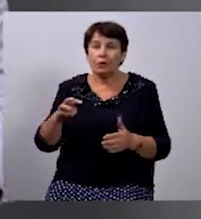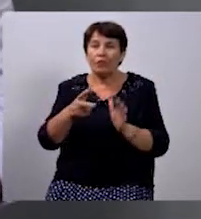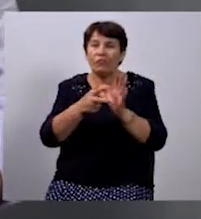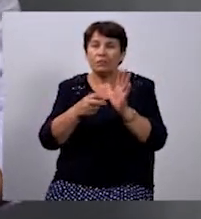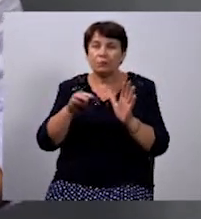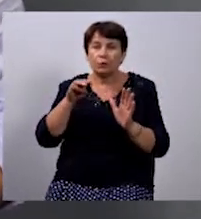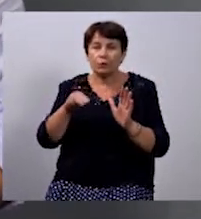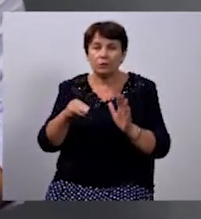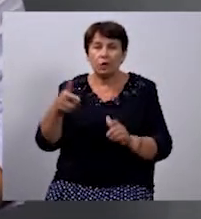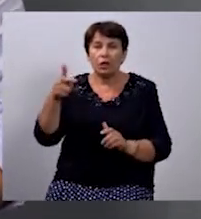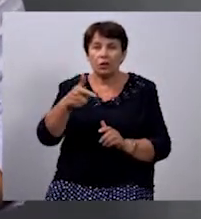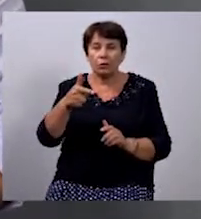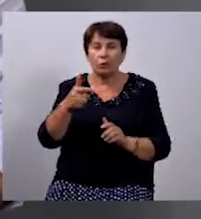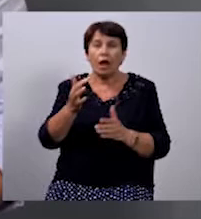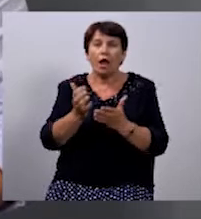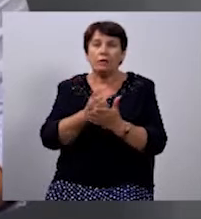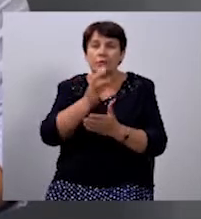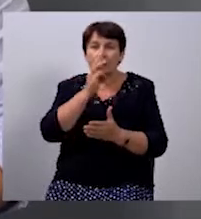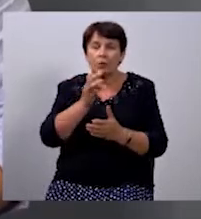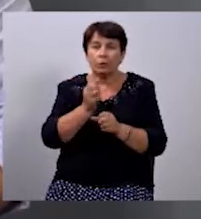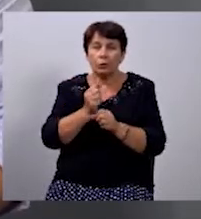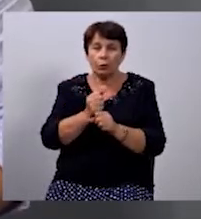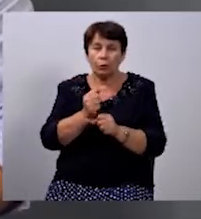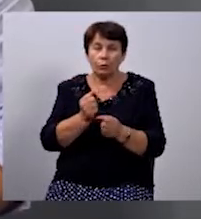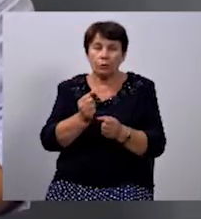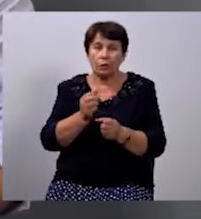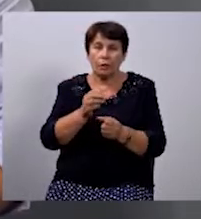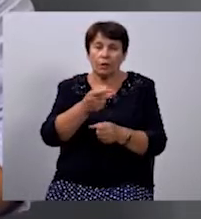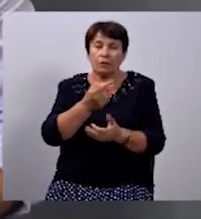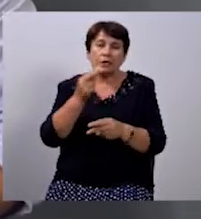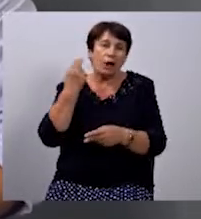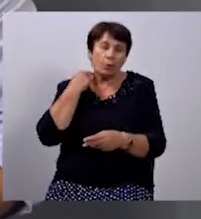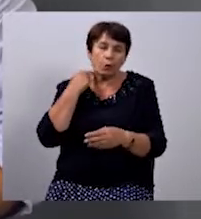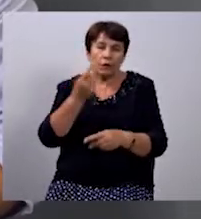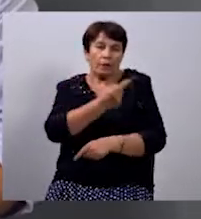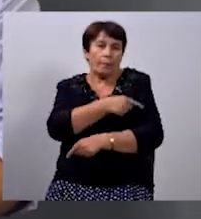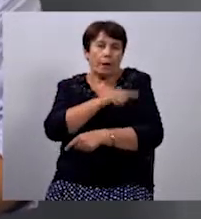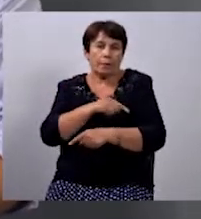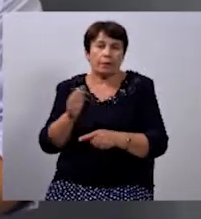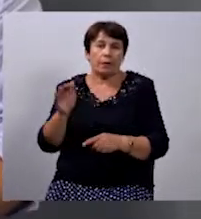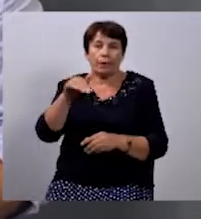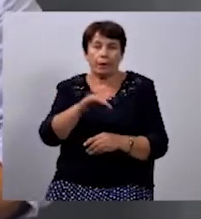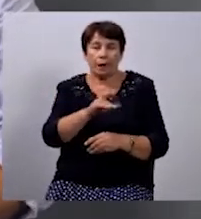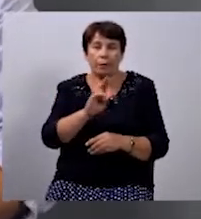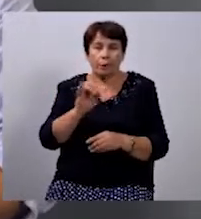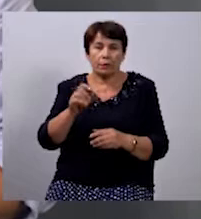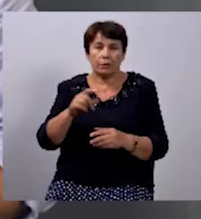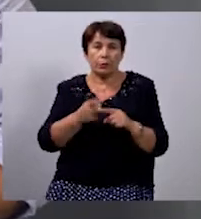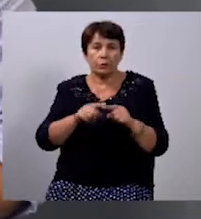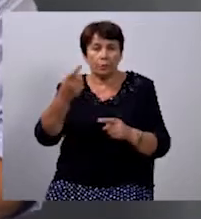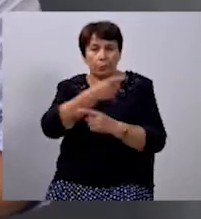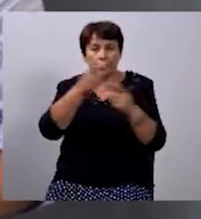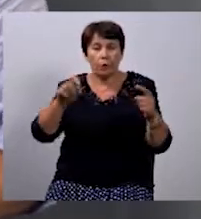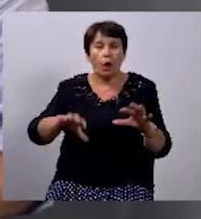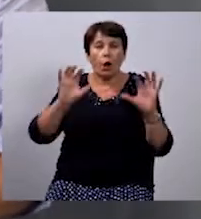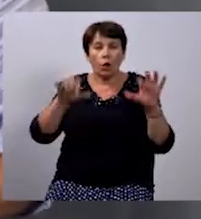тисяч гривень заробітної плати заборгували медпрацівникам на Прикарпатті. Про це сьогодні повідомив голова